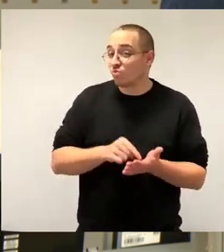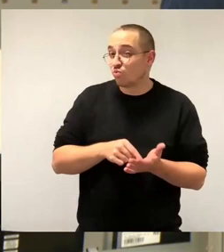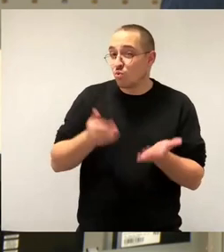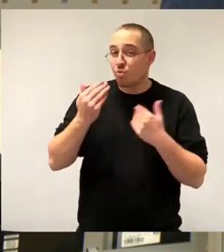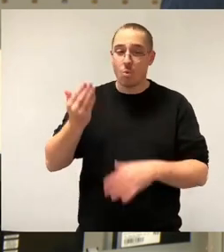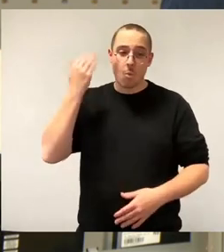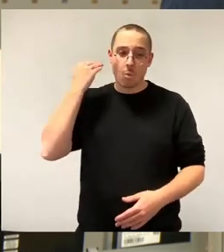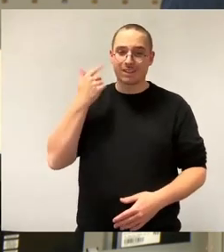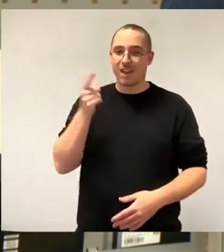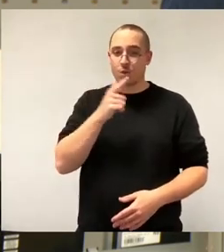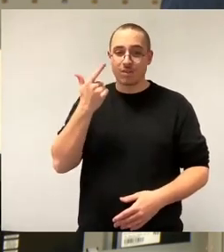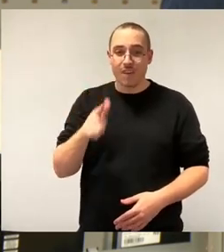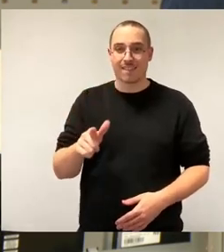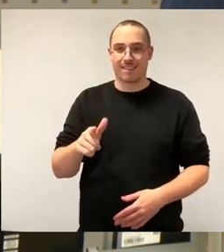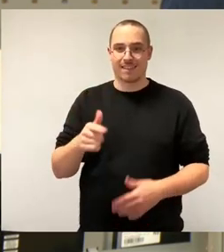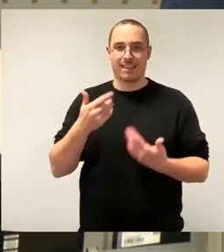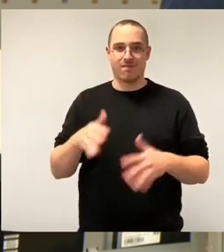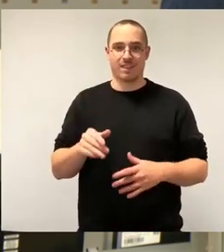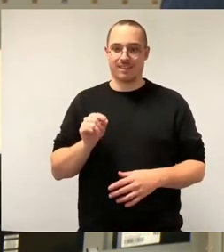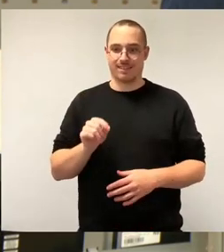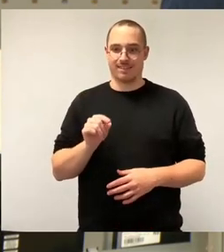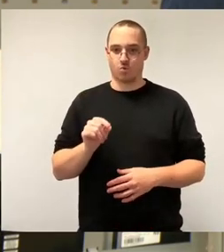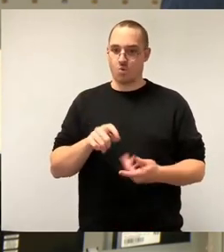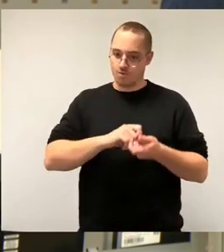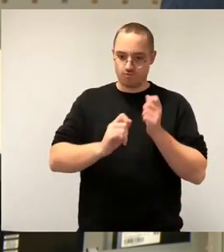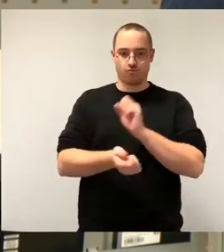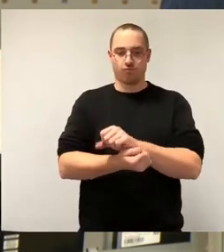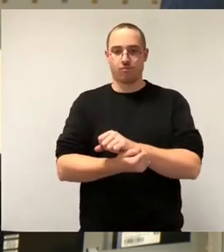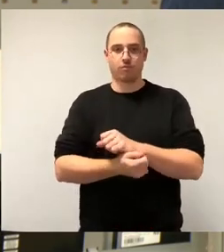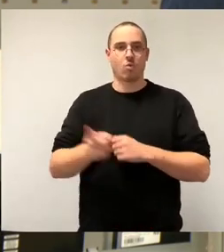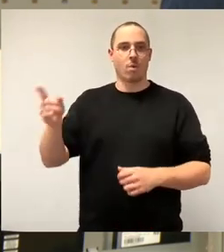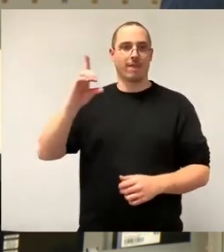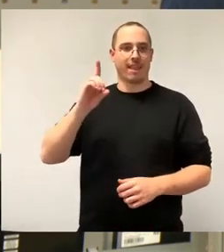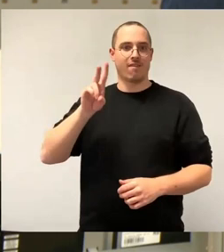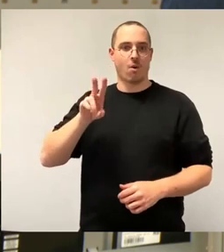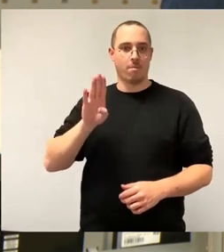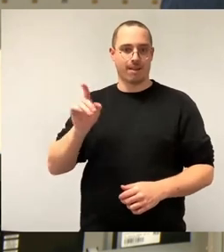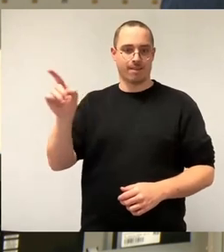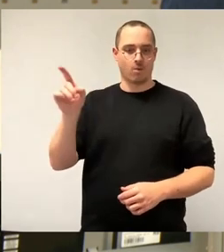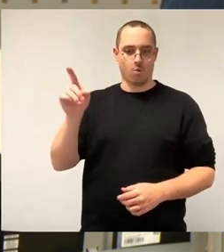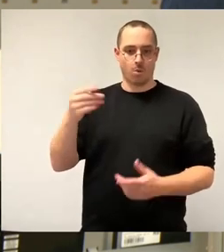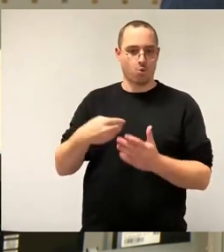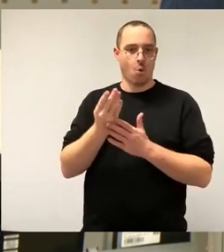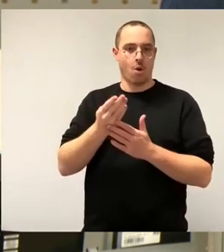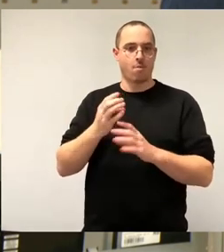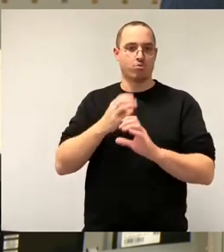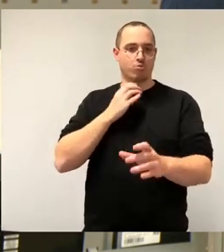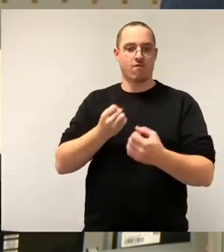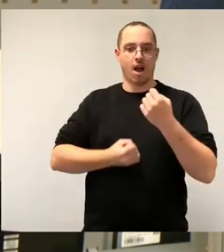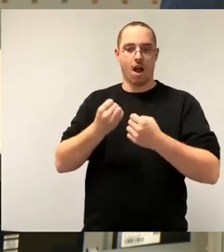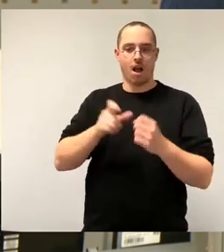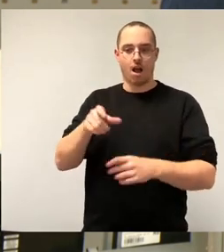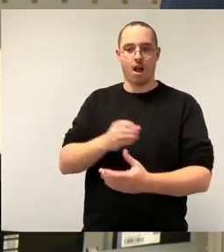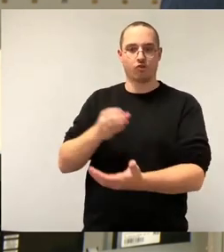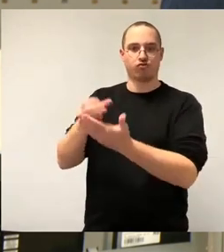hat ein neu zur DVB gekommener Busfahrer noch monatlich 2250 Euro